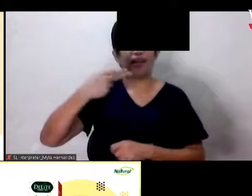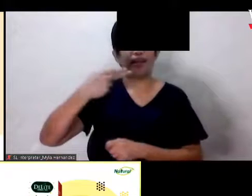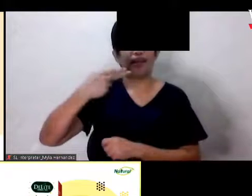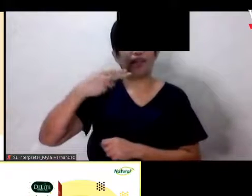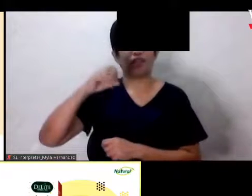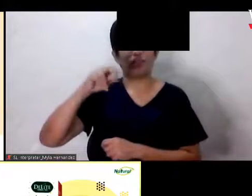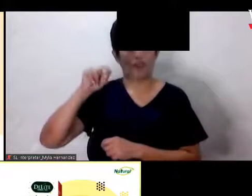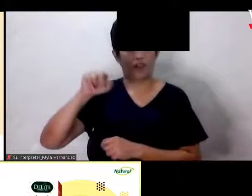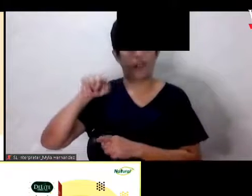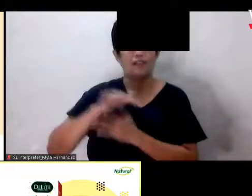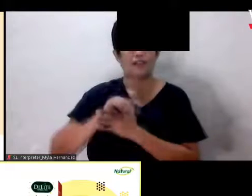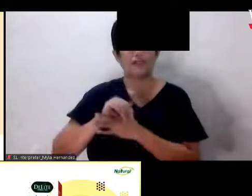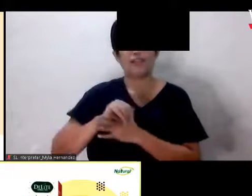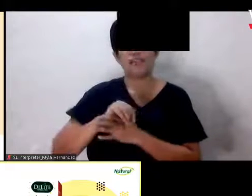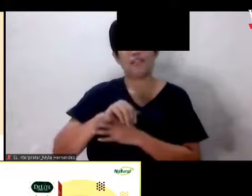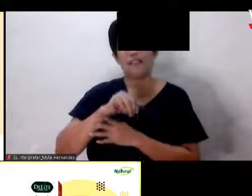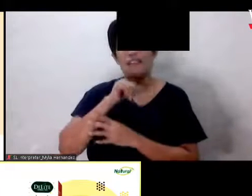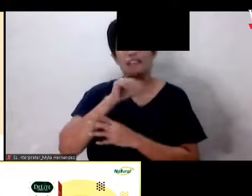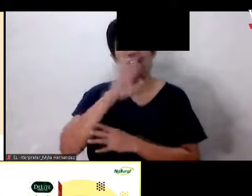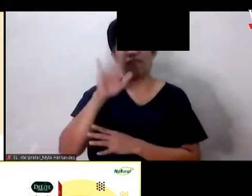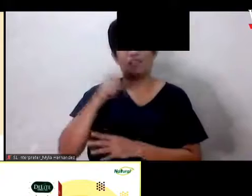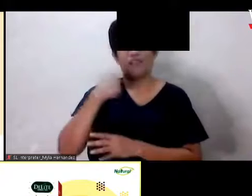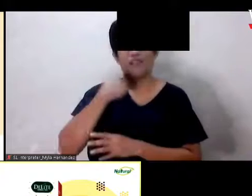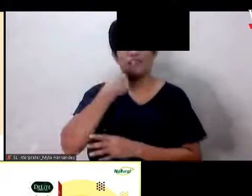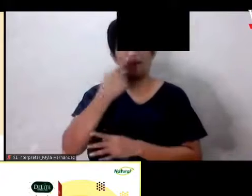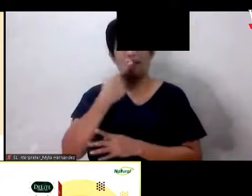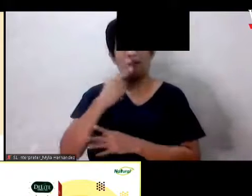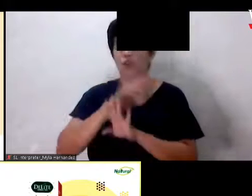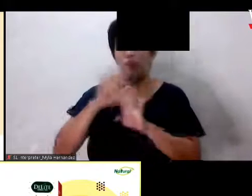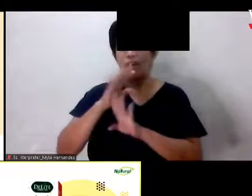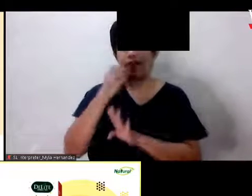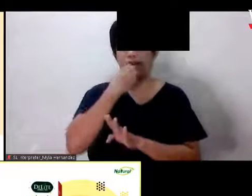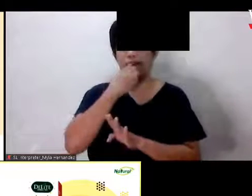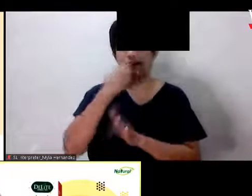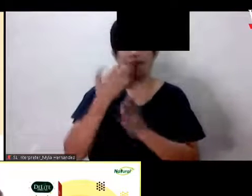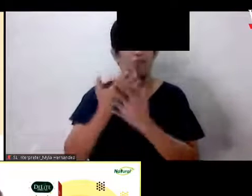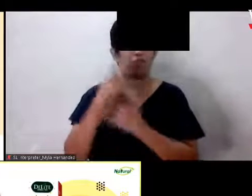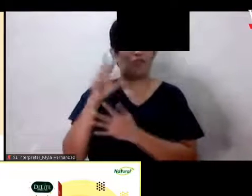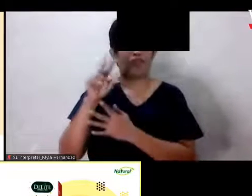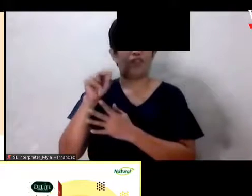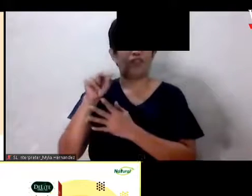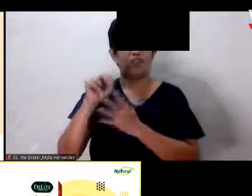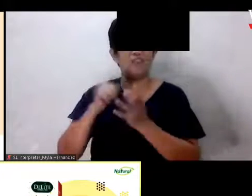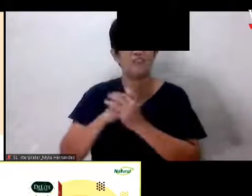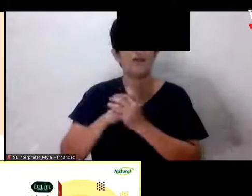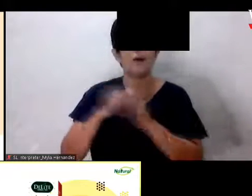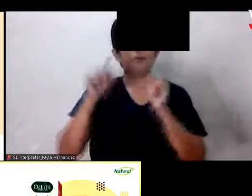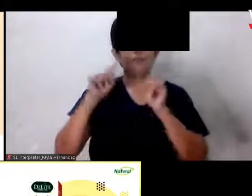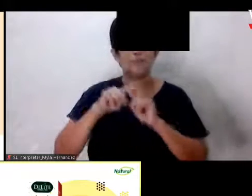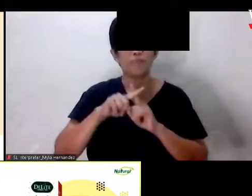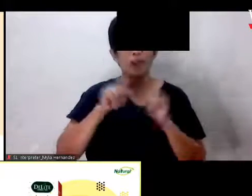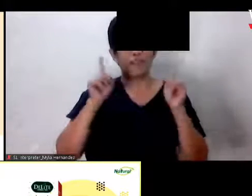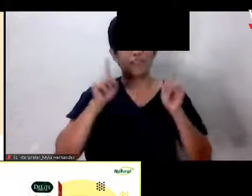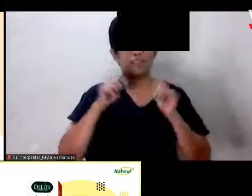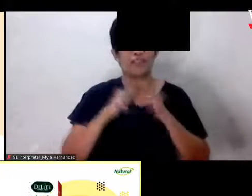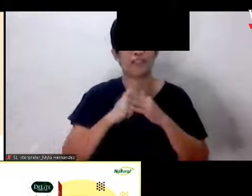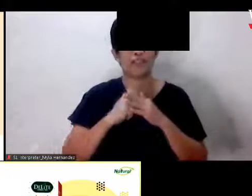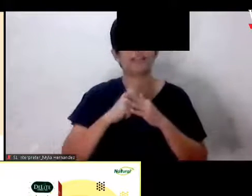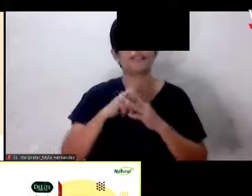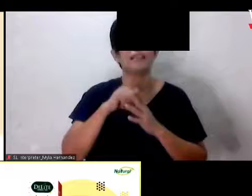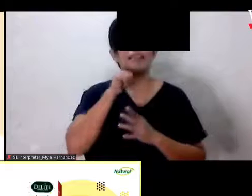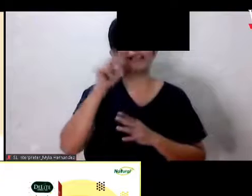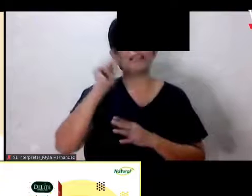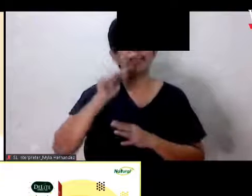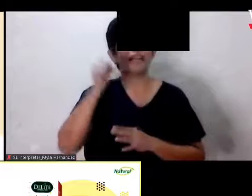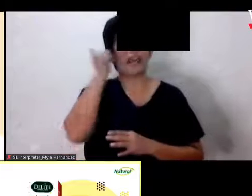ng liyempo Baka sirhan niyo kami ng radyo dito Pero Pero Ano Hindi naman kailangan